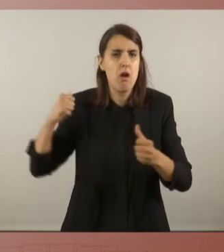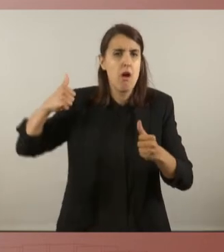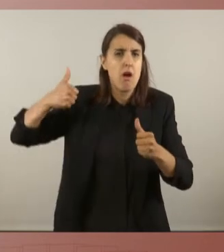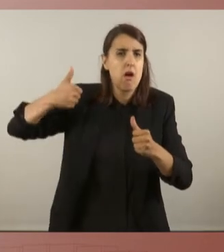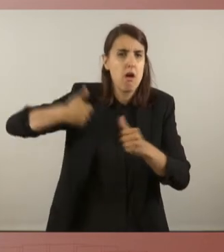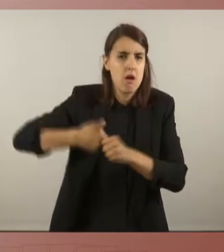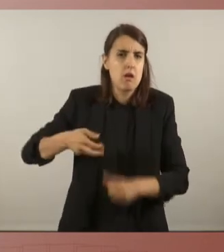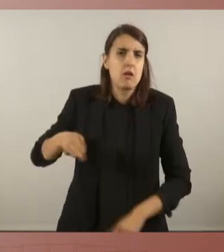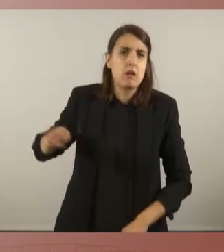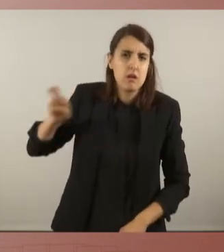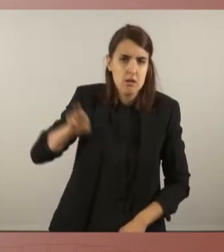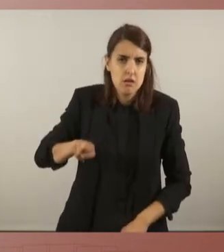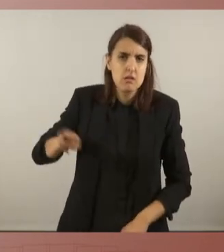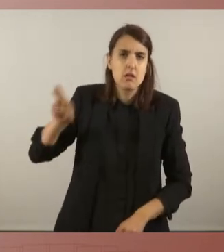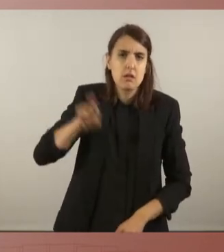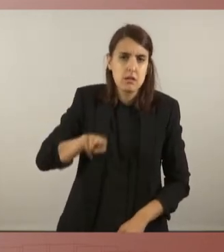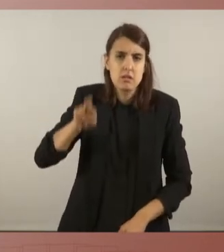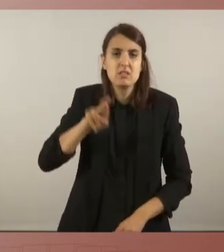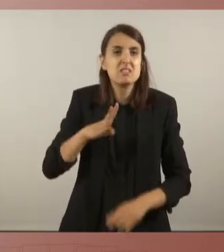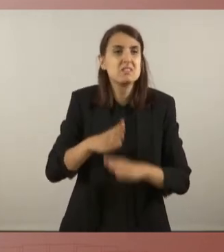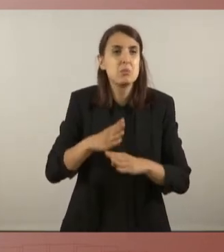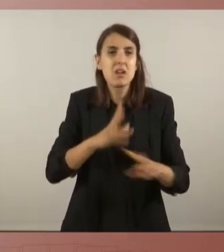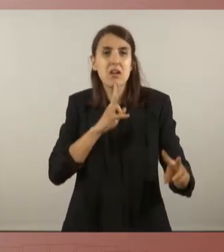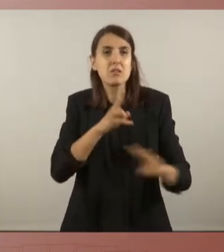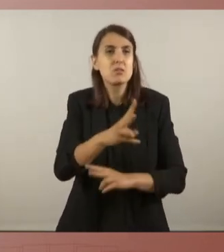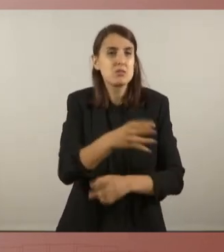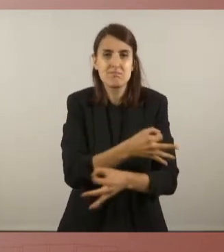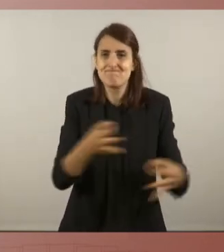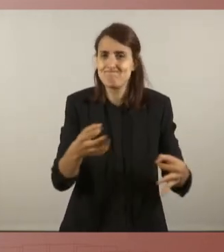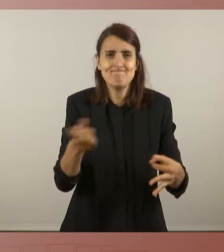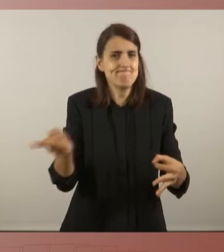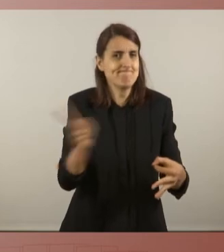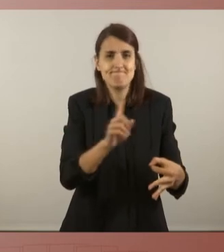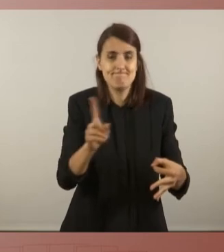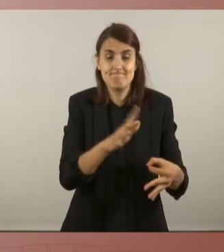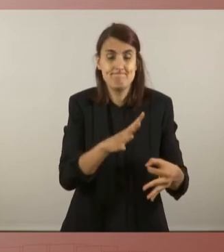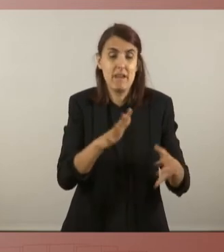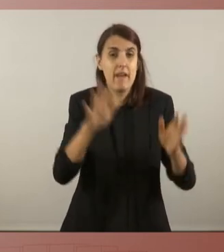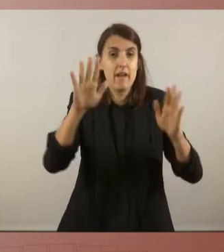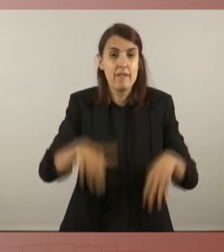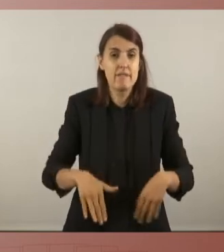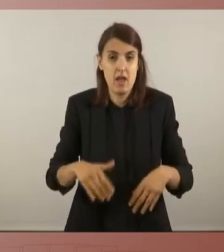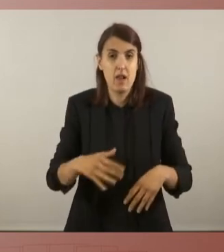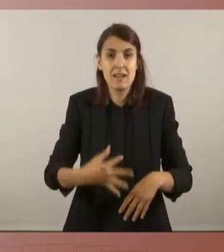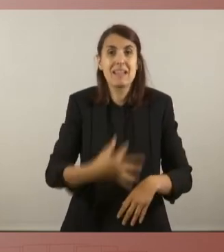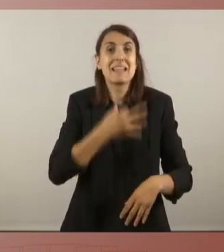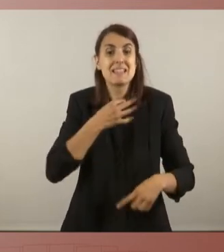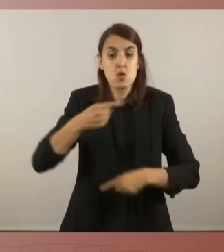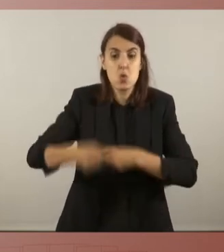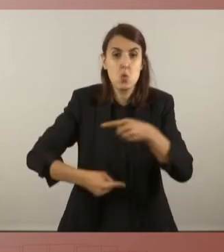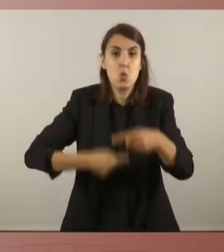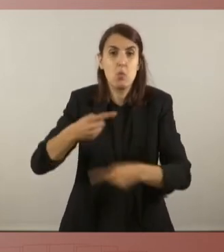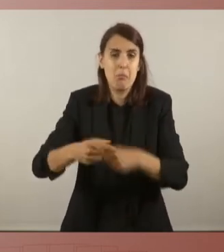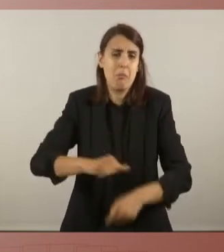a les quals s'han donat respostes sempre inadequades i que han fet sempre augmentar encara més els efectes d'aquestes crisis.